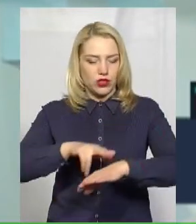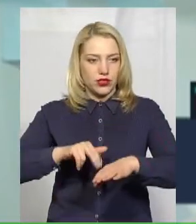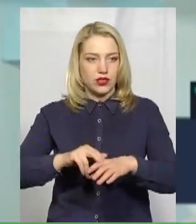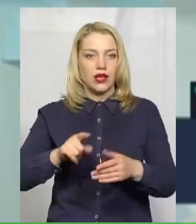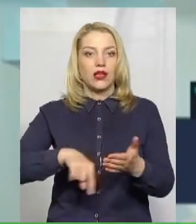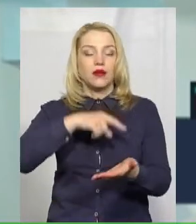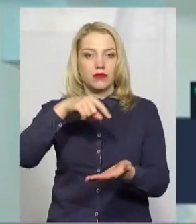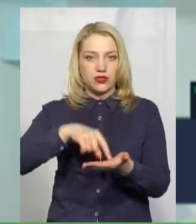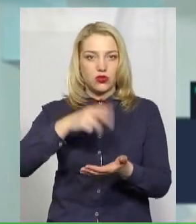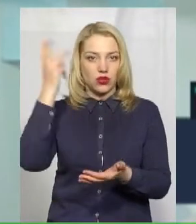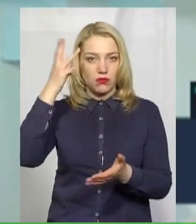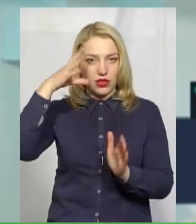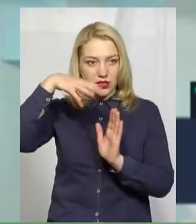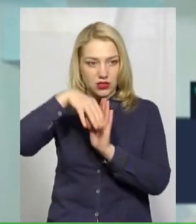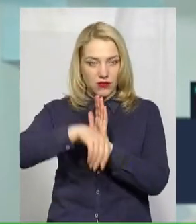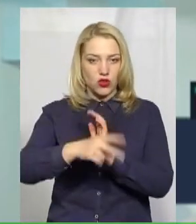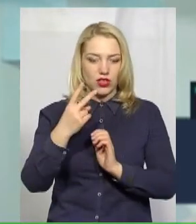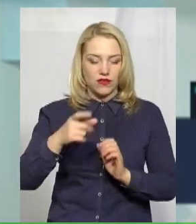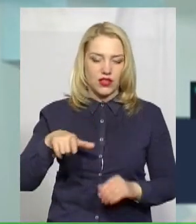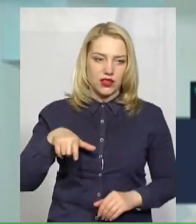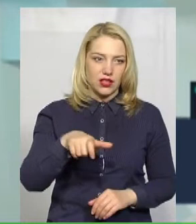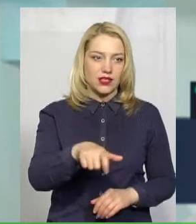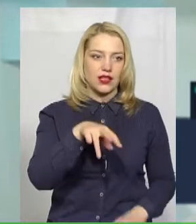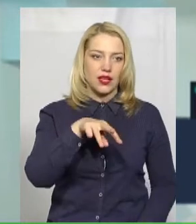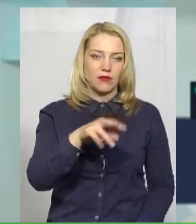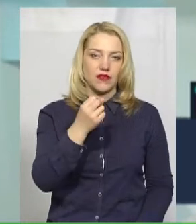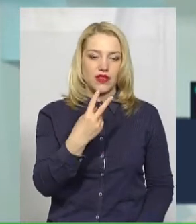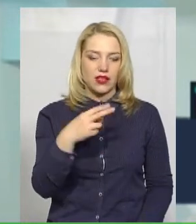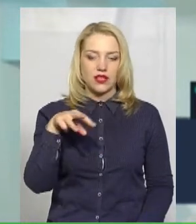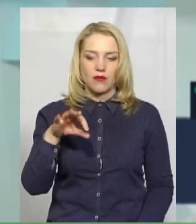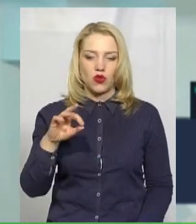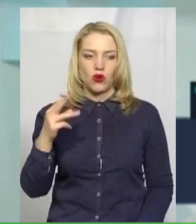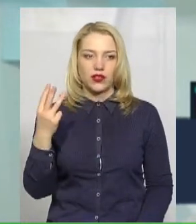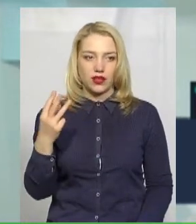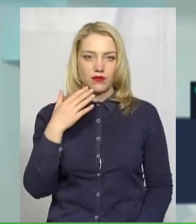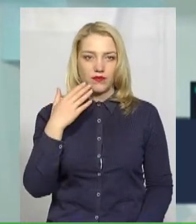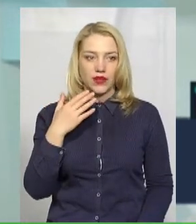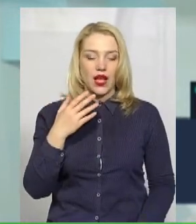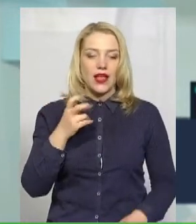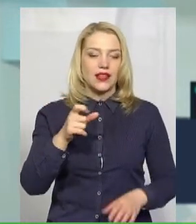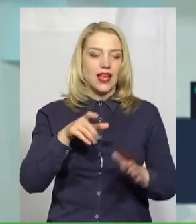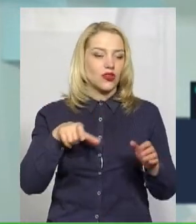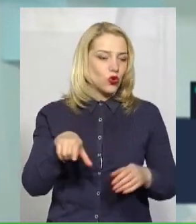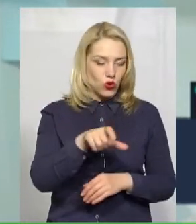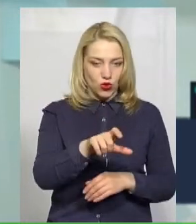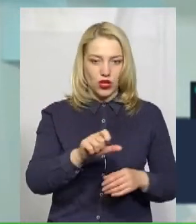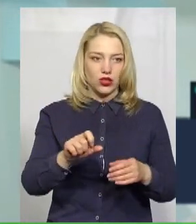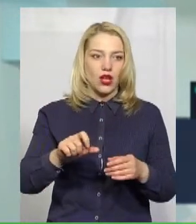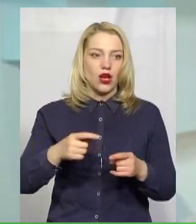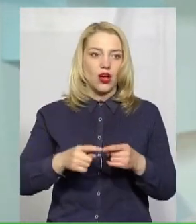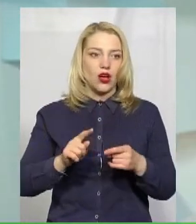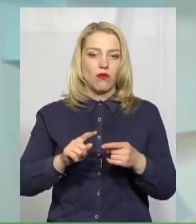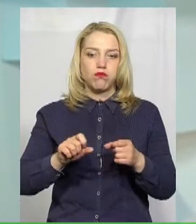з міста Хмельницького та двох трас – це М12 та Н03. На трасах були порушення якісь? Ні, немає. В основному це порушення ПДР.